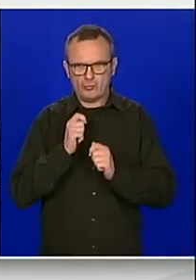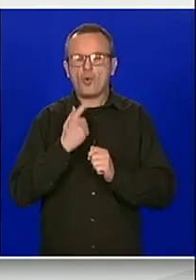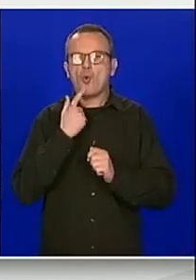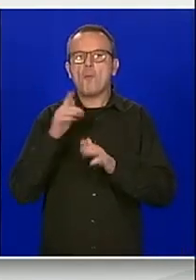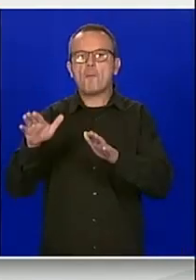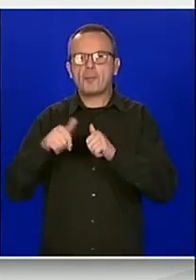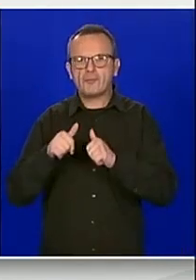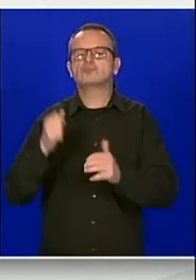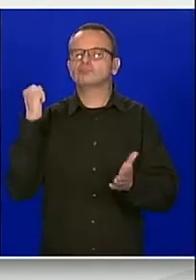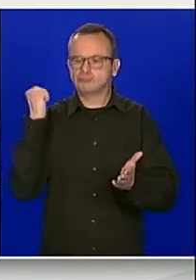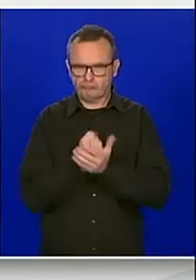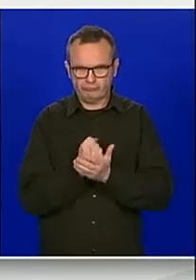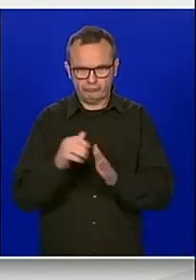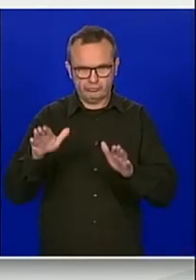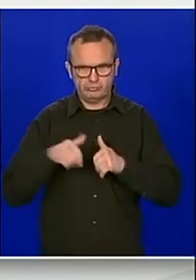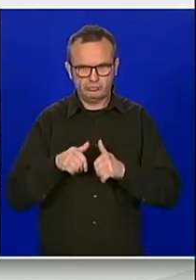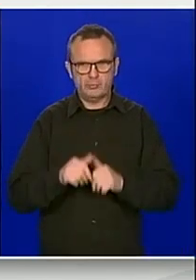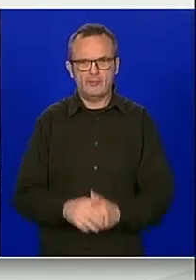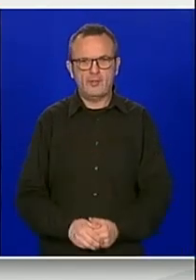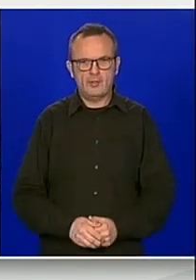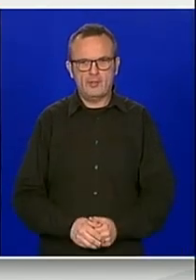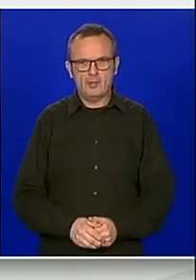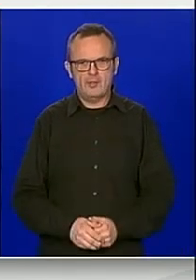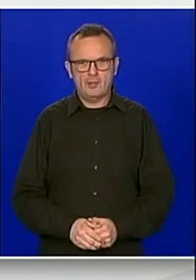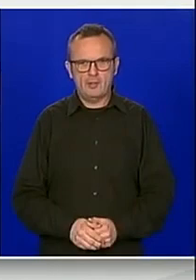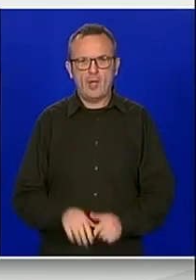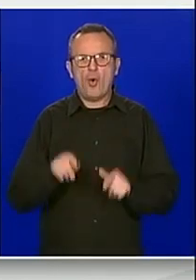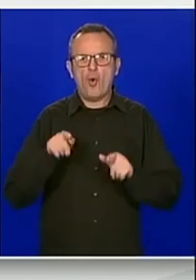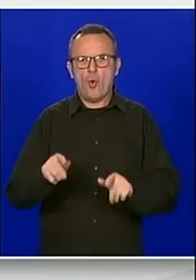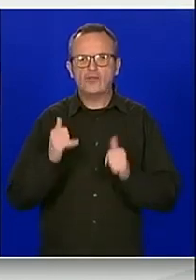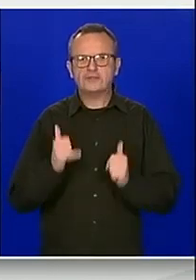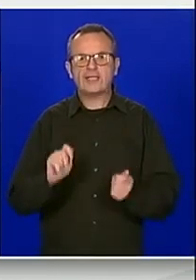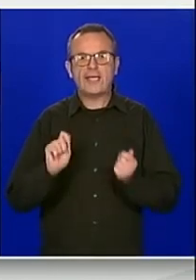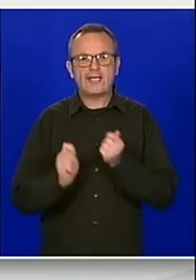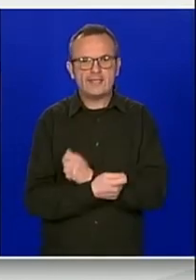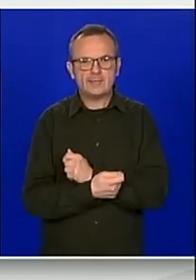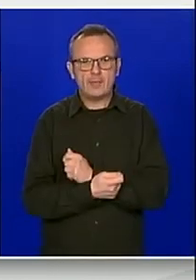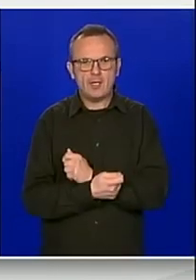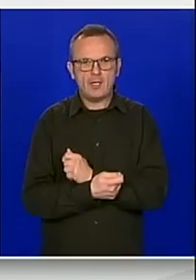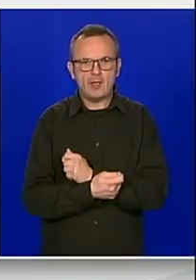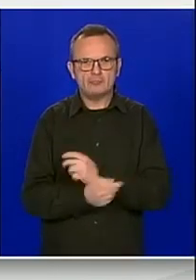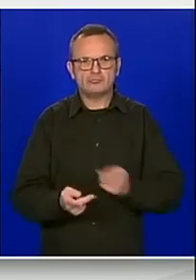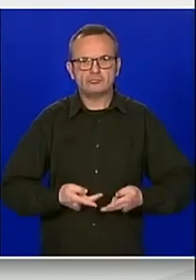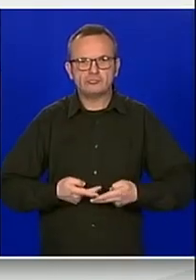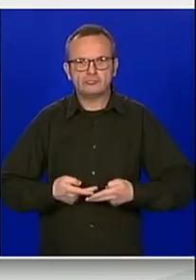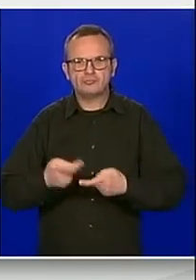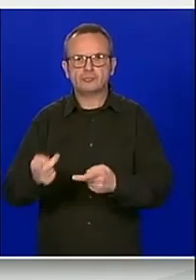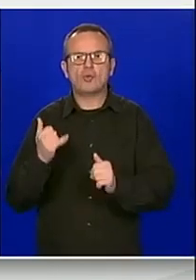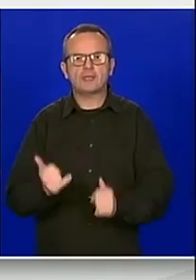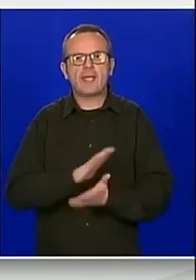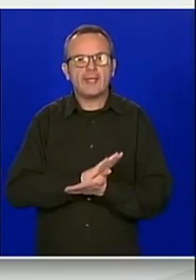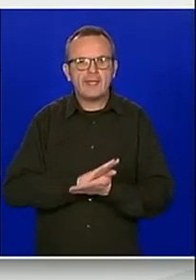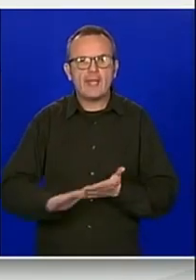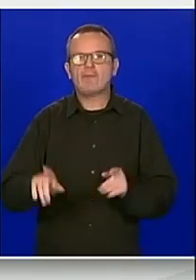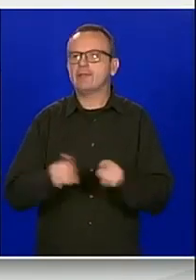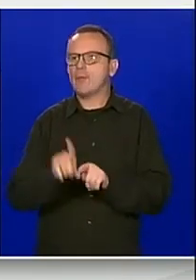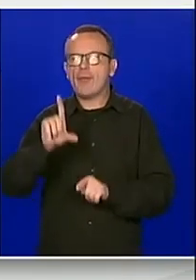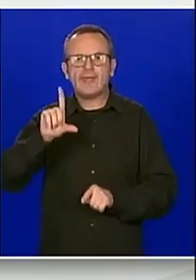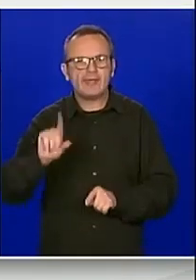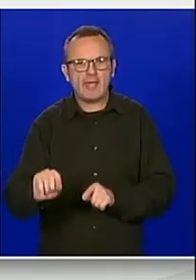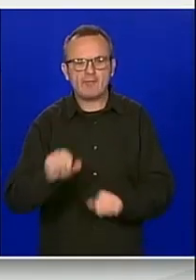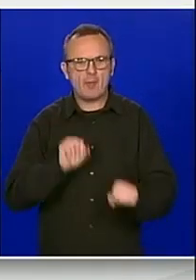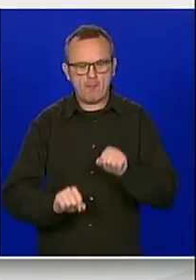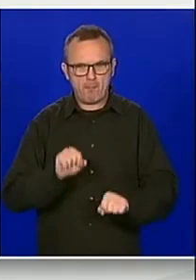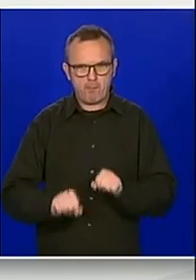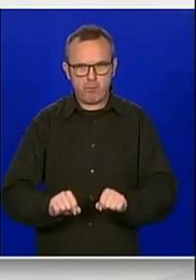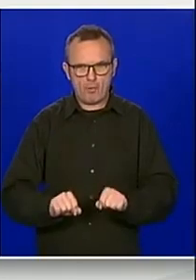Konstatiram da smo prihvatili, dakle, ove izmjene idu praktički i po jednostavljenju i po jeftinjenju postupka in